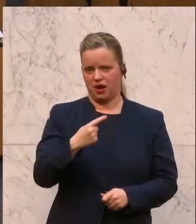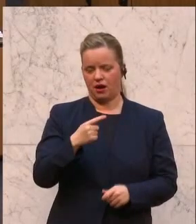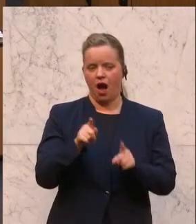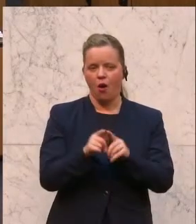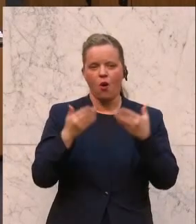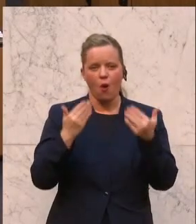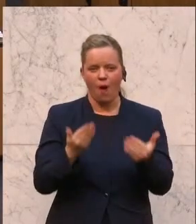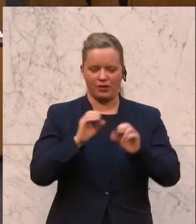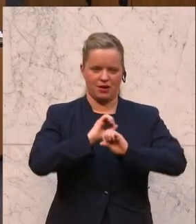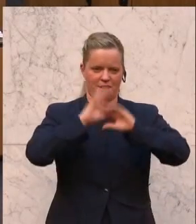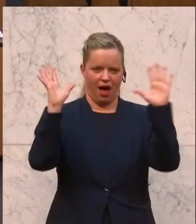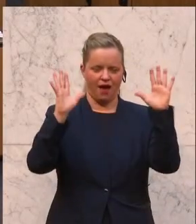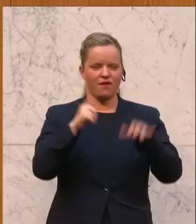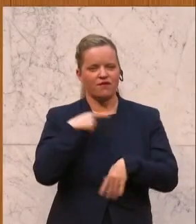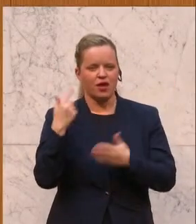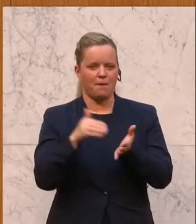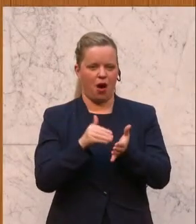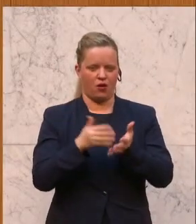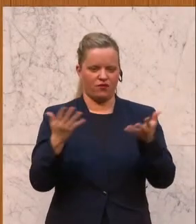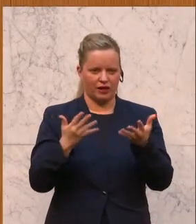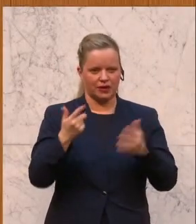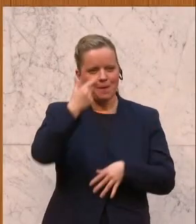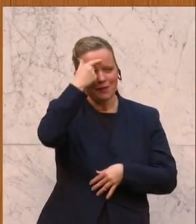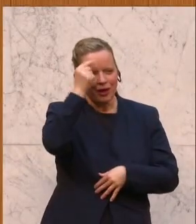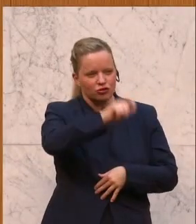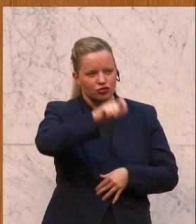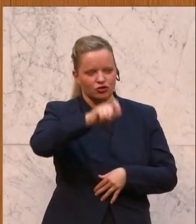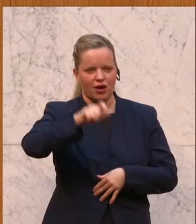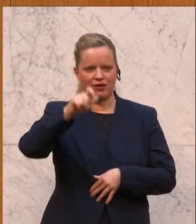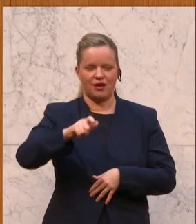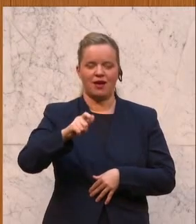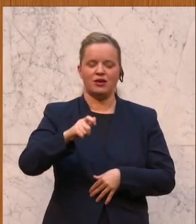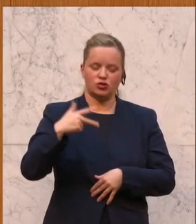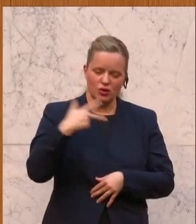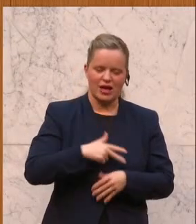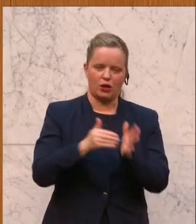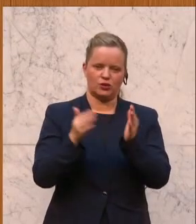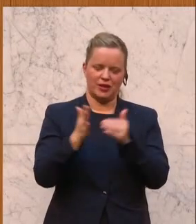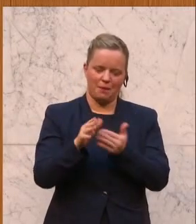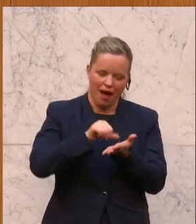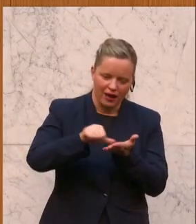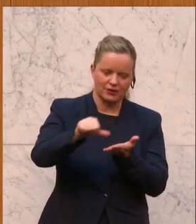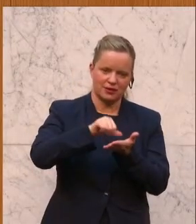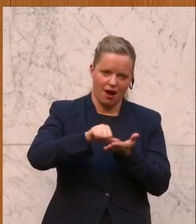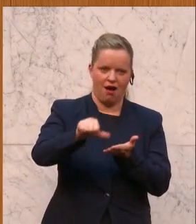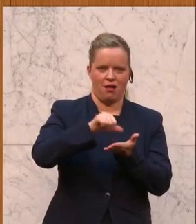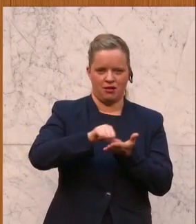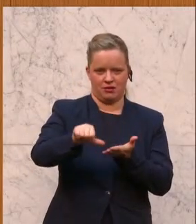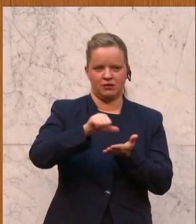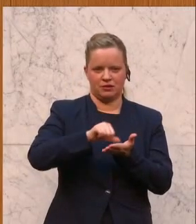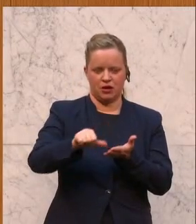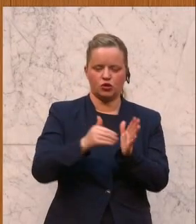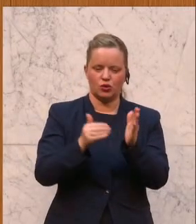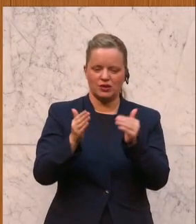heute klar geworden, was wir brauchen, sind Menschen, die im Sozialsystem einzahlen, das Sozialsystem